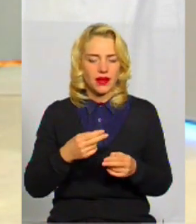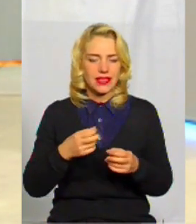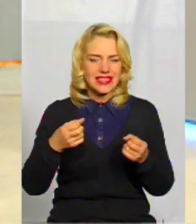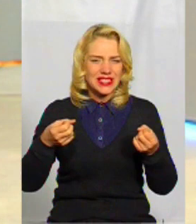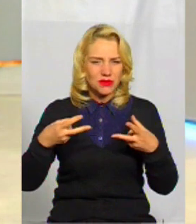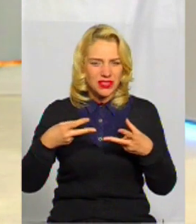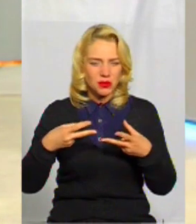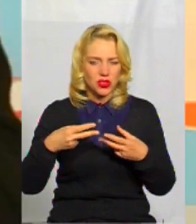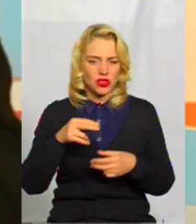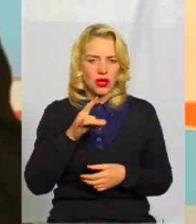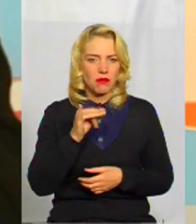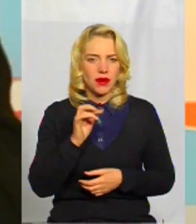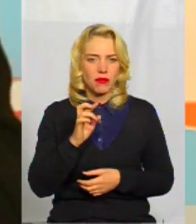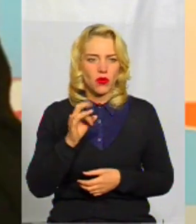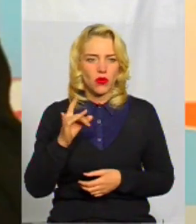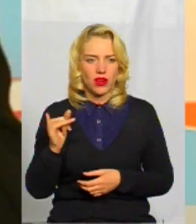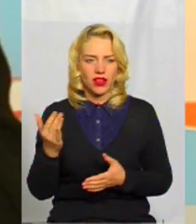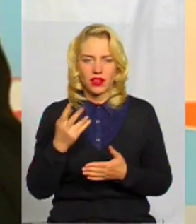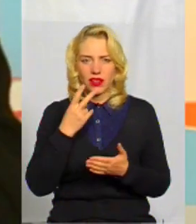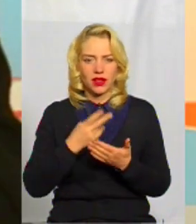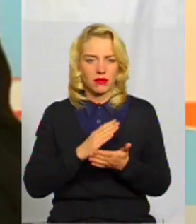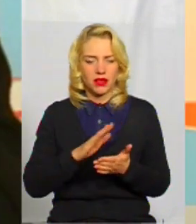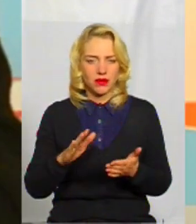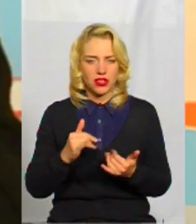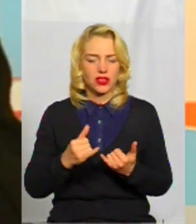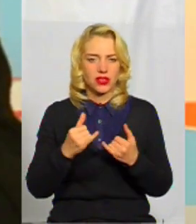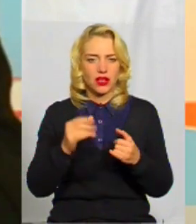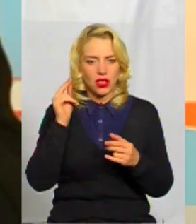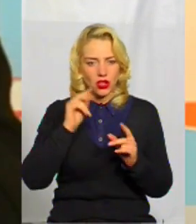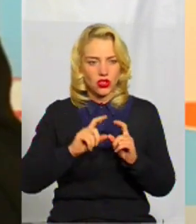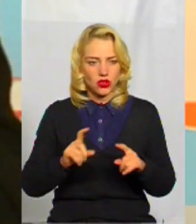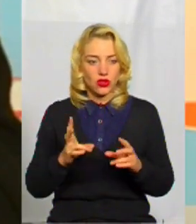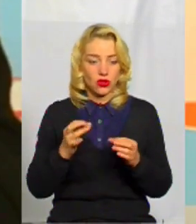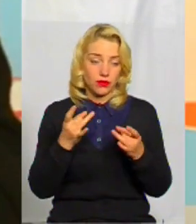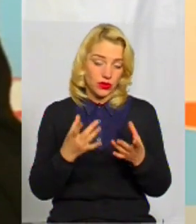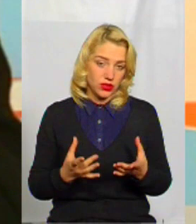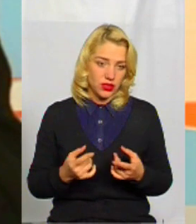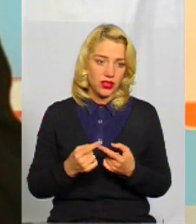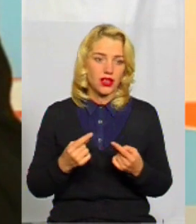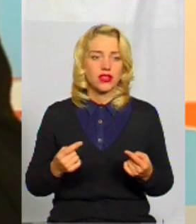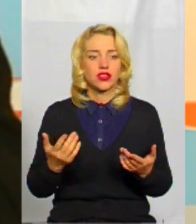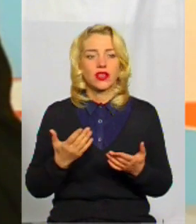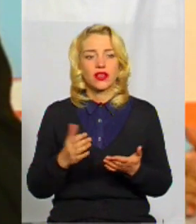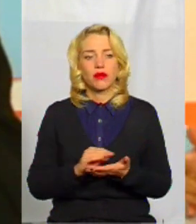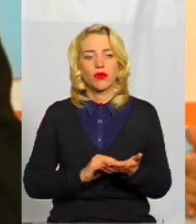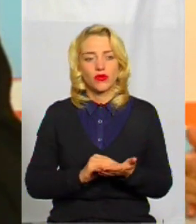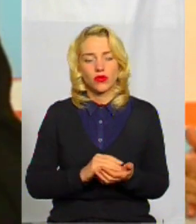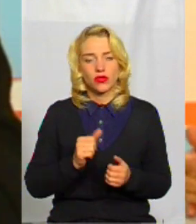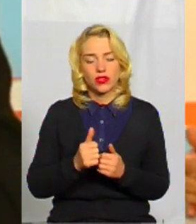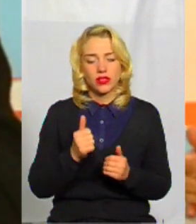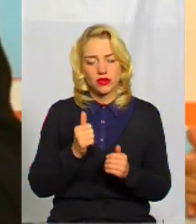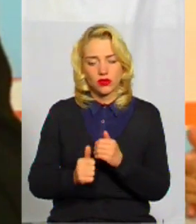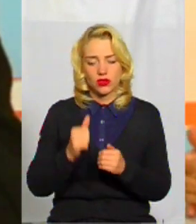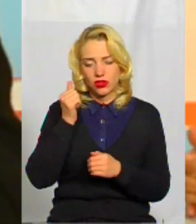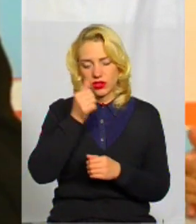специфічних, суто специфічних, які не передбачені школою. Але прості речі, які повторюються з року в рік,